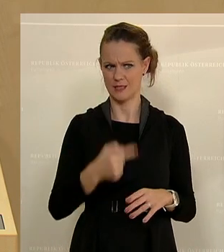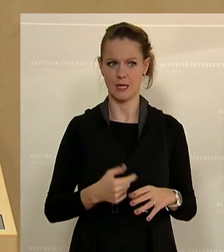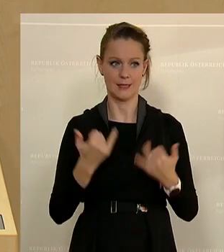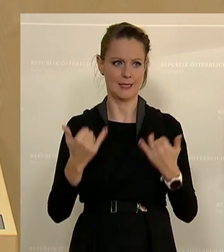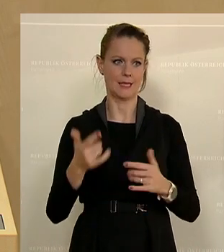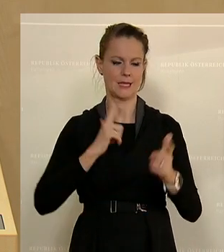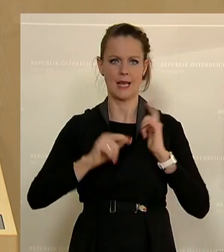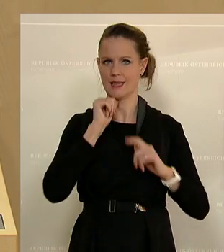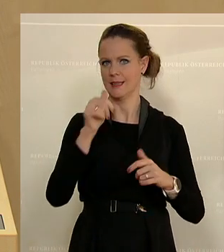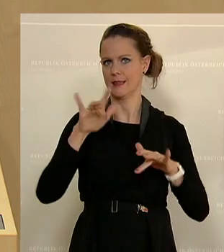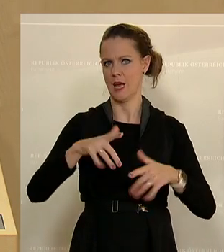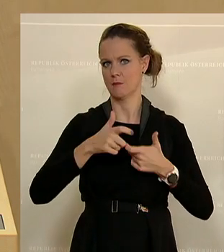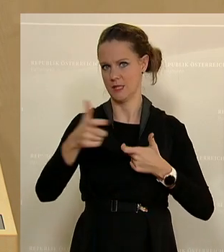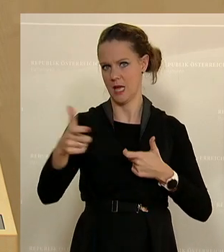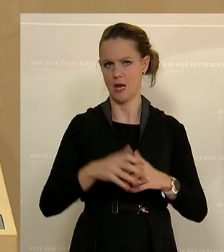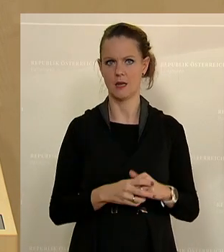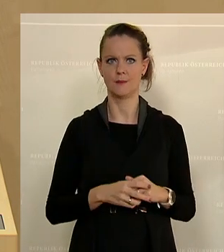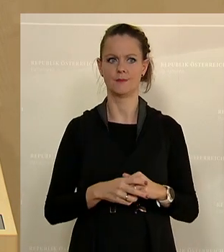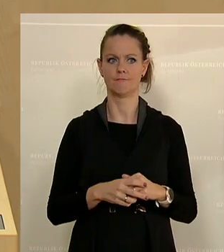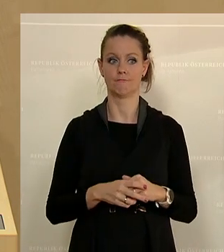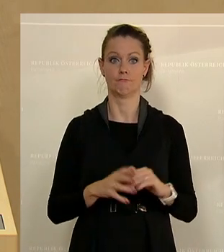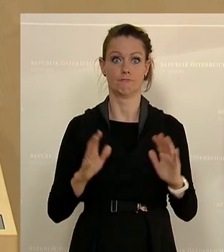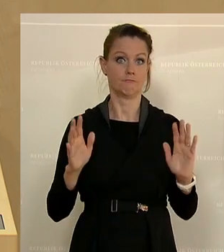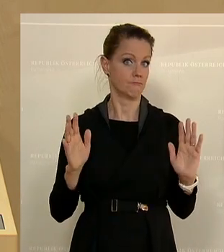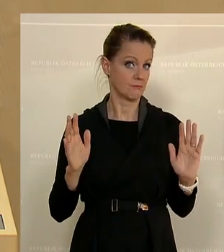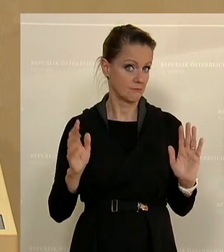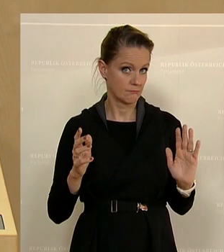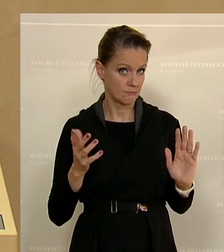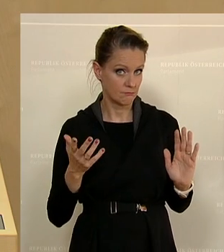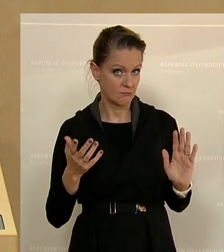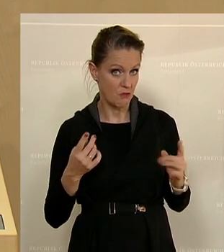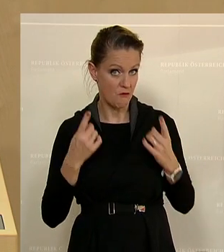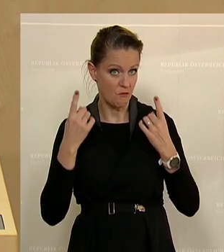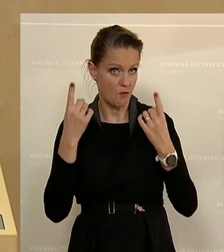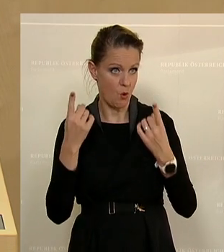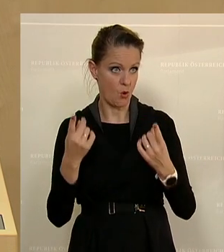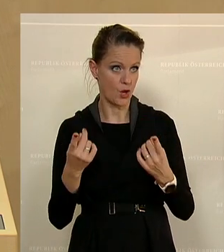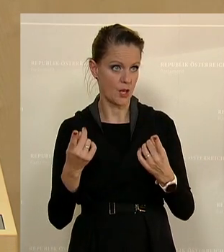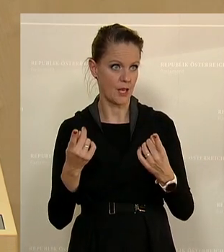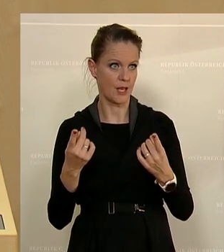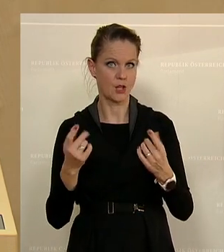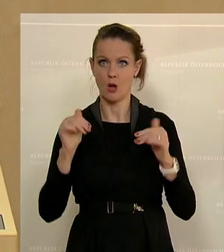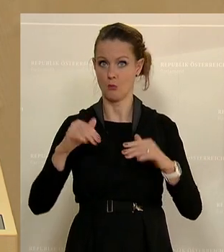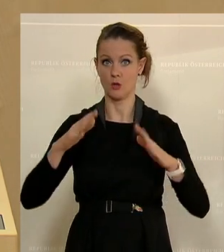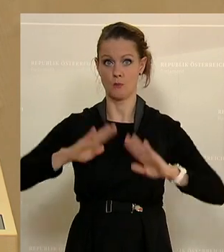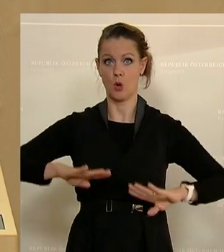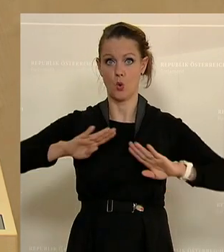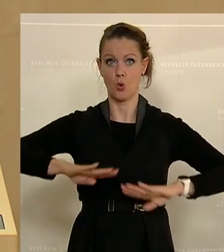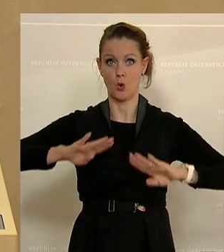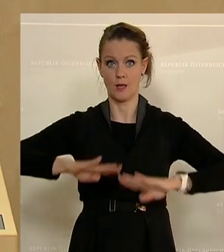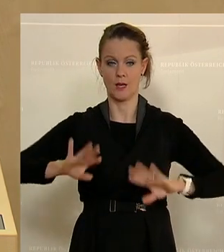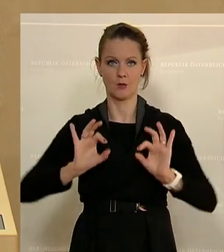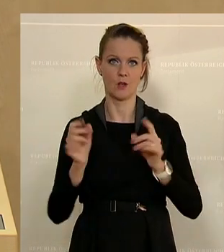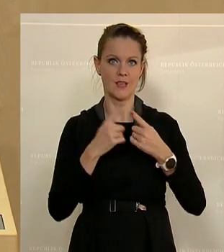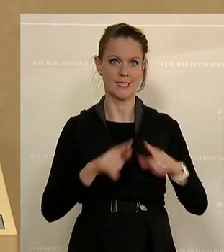jetzt nicht mehr im Saal und ich weiß nicht, was ich davon halten soll, wo er jetzt hingegangen ist, um sich zu beruhigen oder etwas anderes